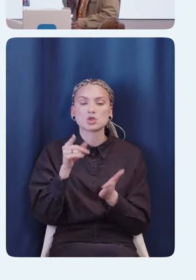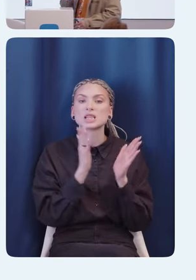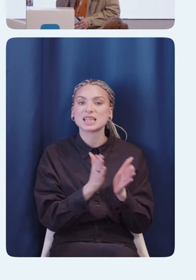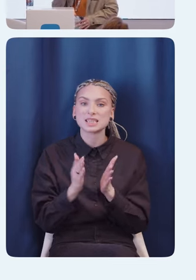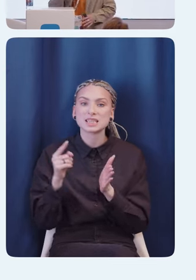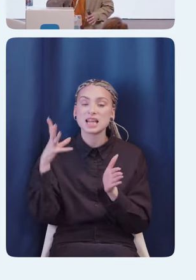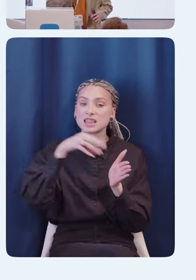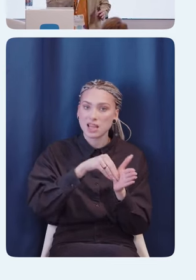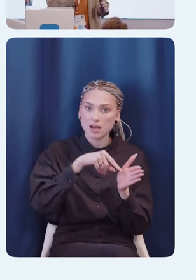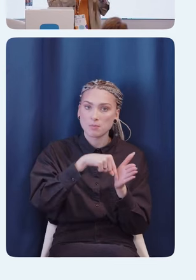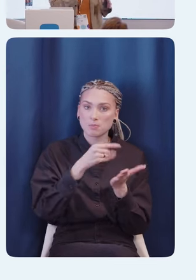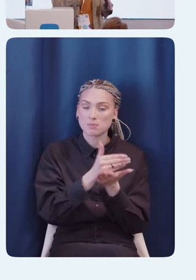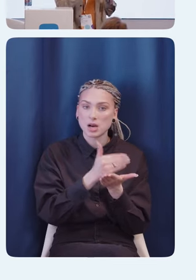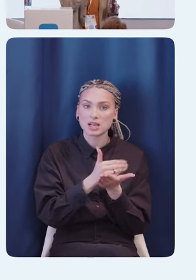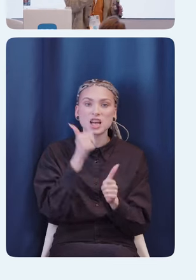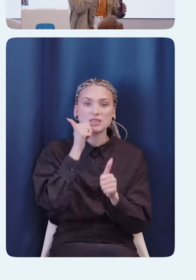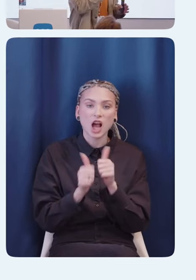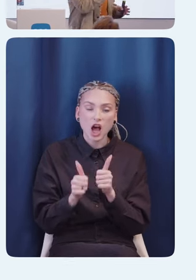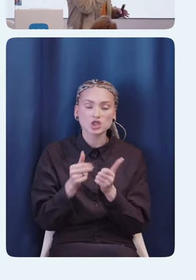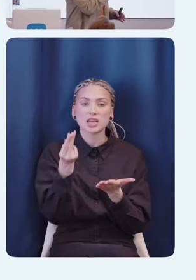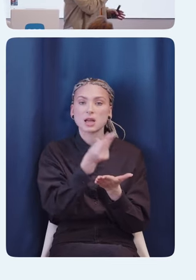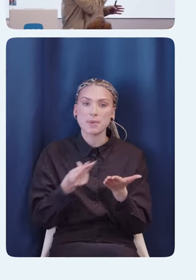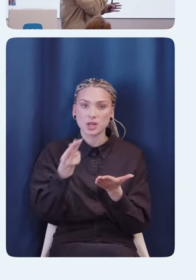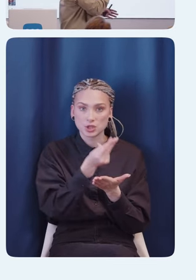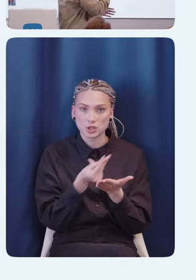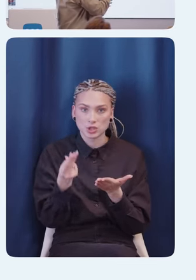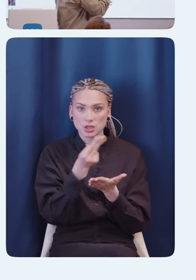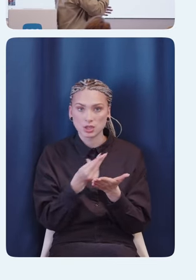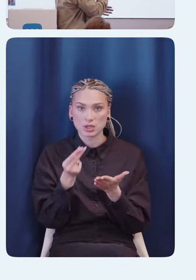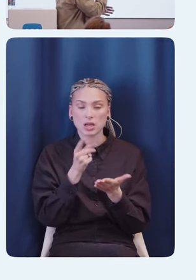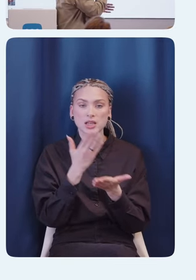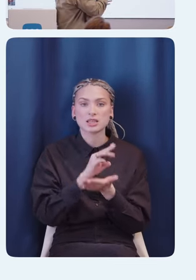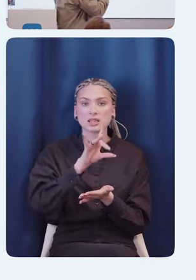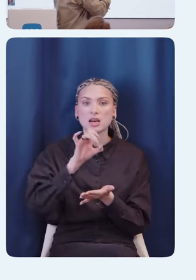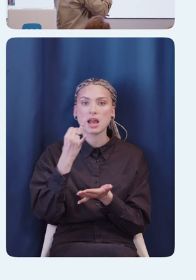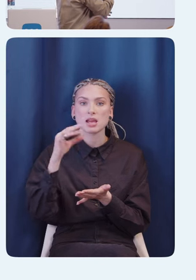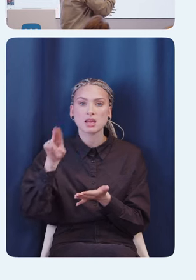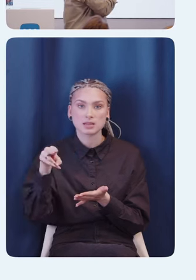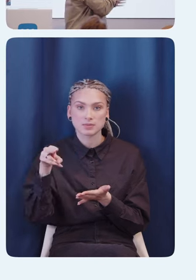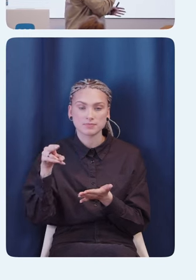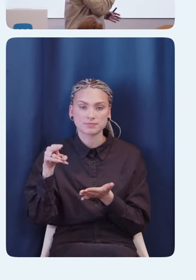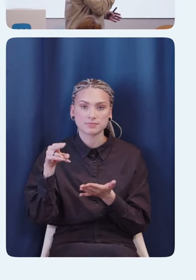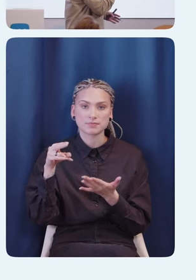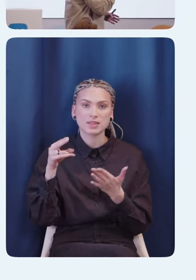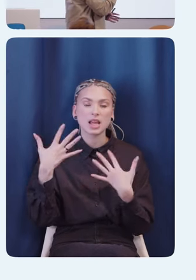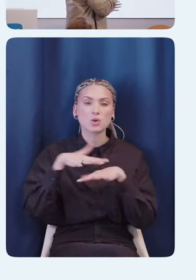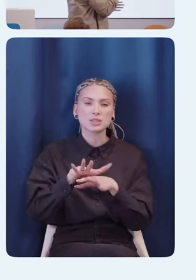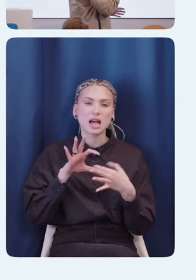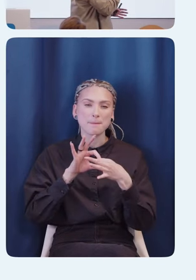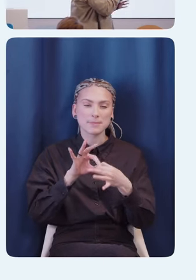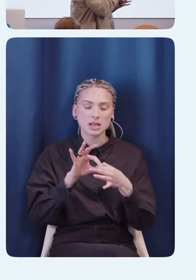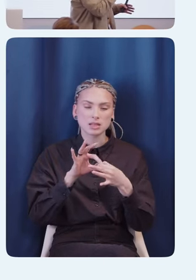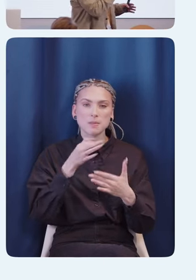ставит на каждое изображение так называемый трейд, UI accessibility trade image, который